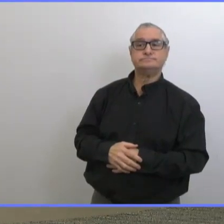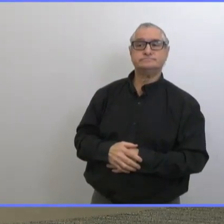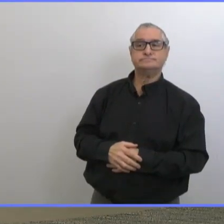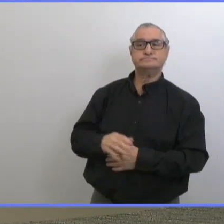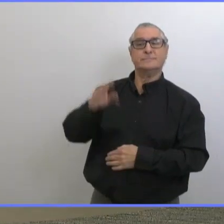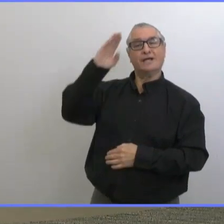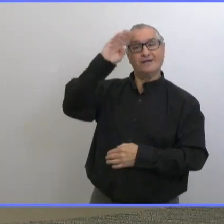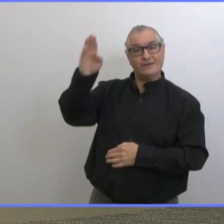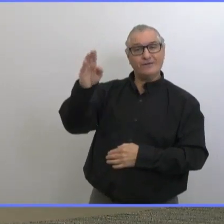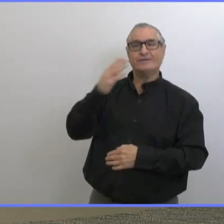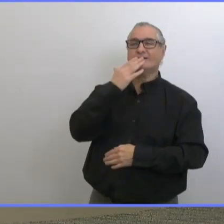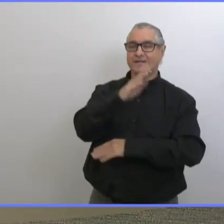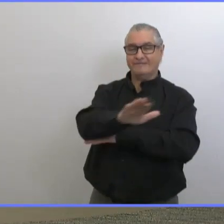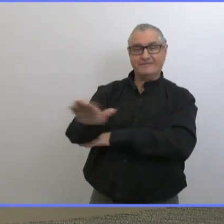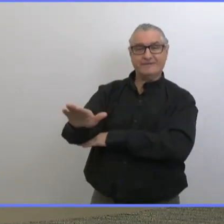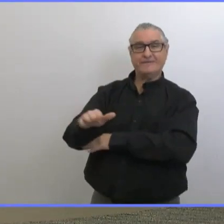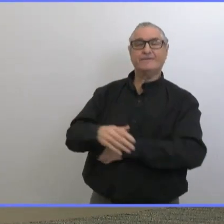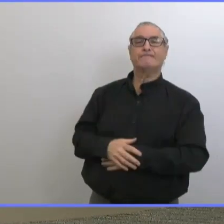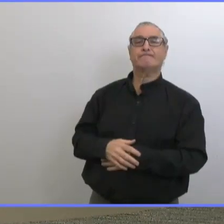Bonjour.